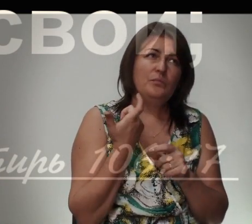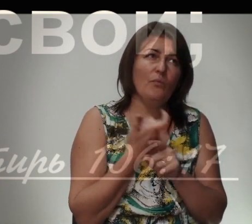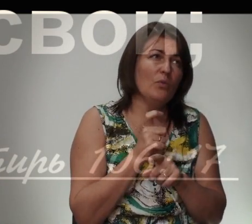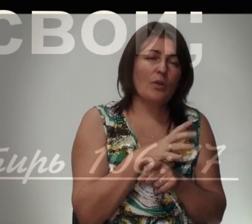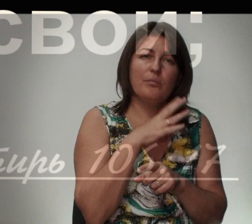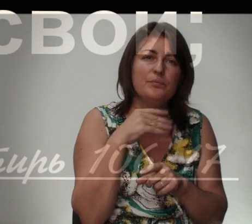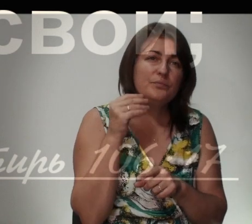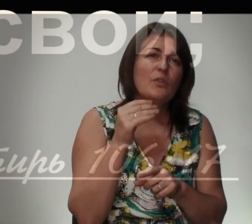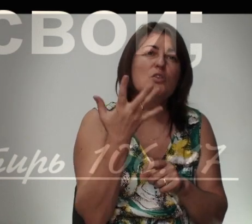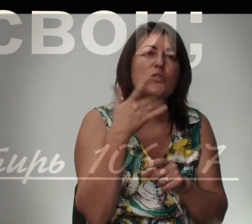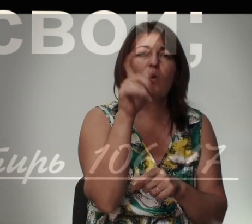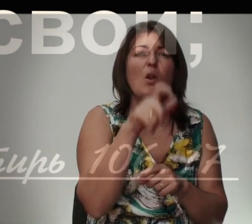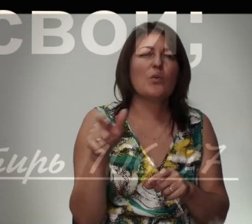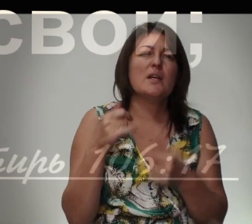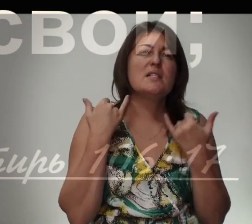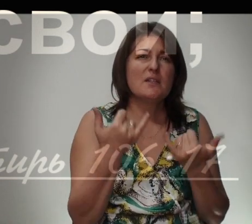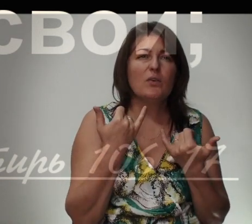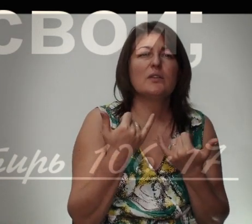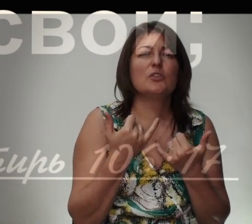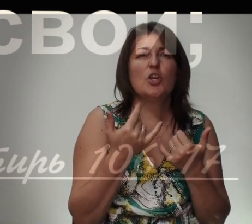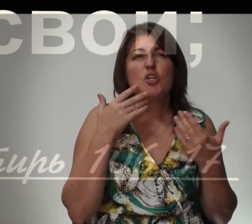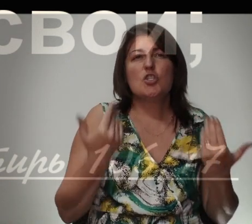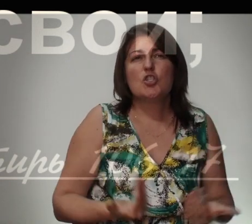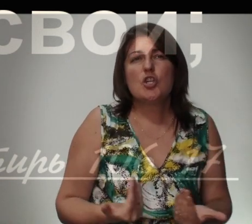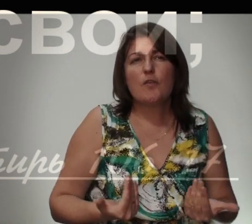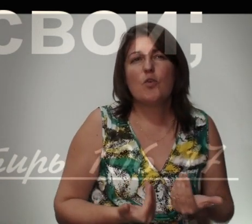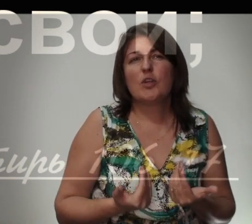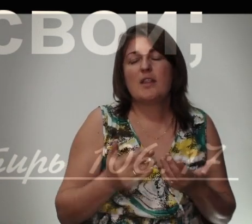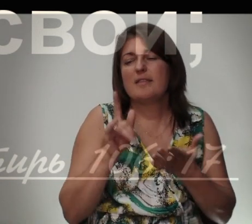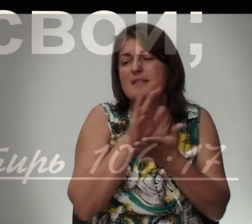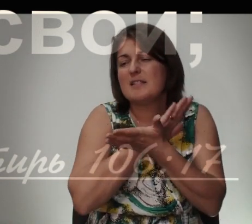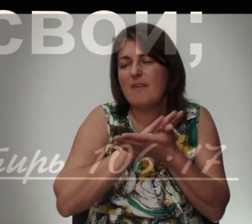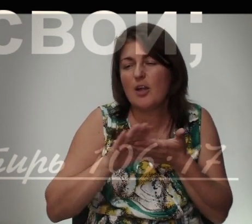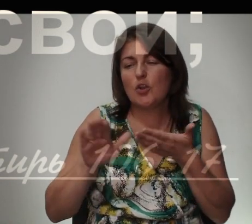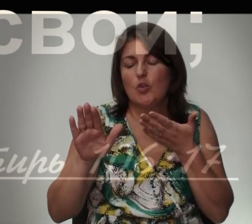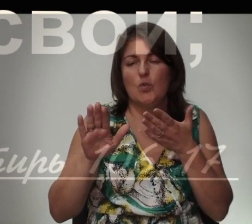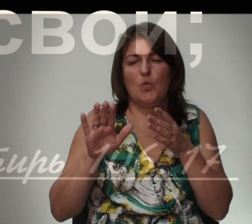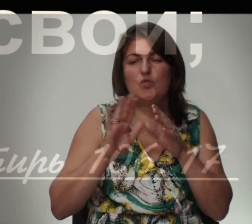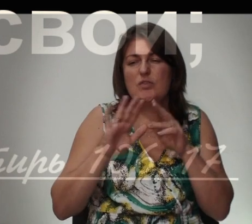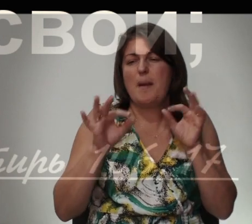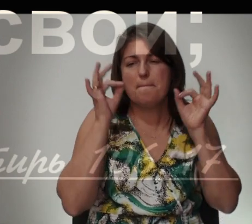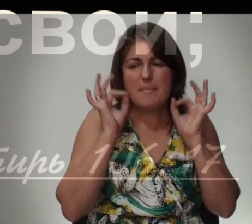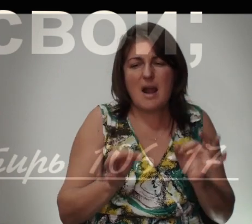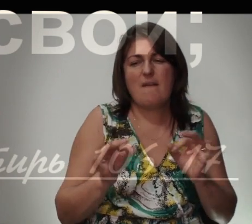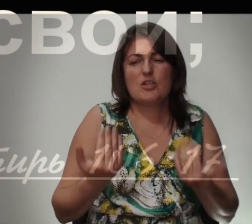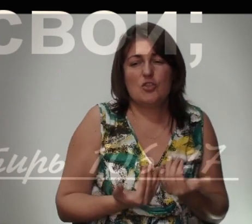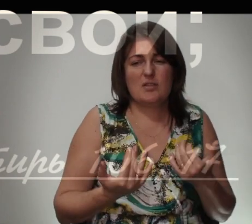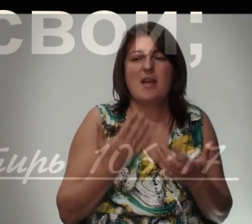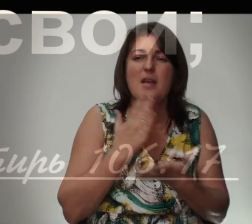Сколько людей Сегодня Живут Святой Чистой Праведной Жизнью Имеют страха Божьего